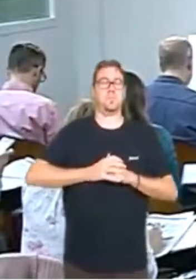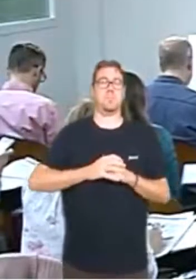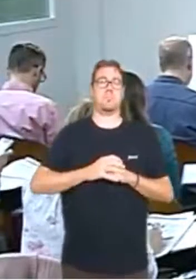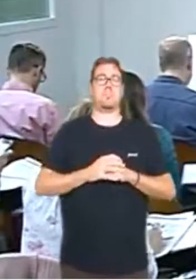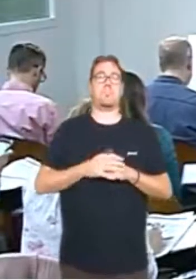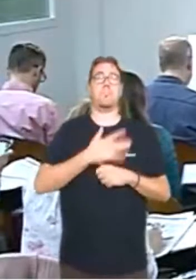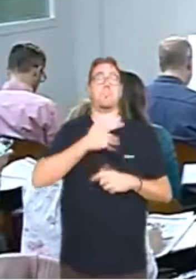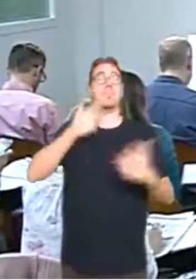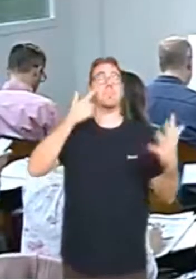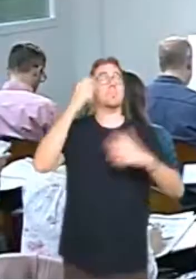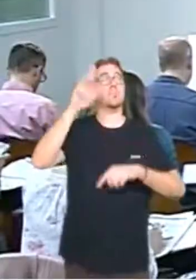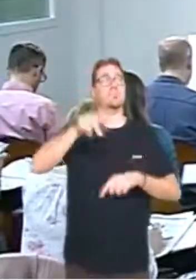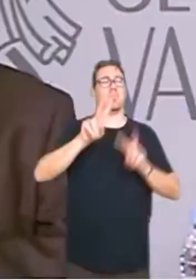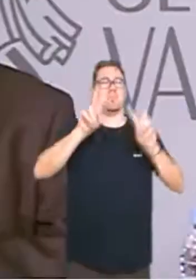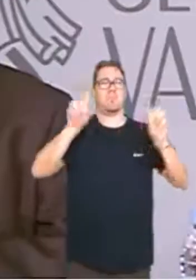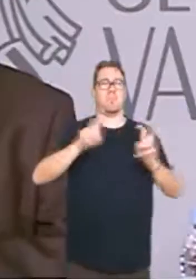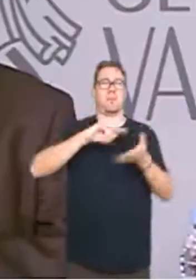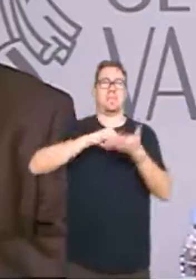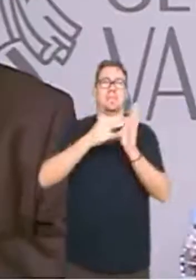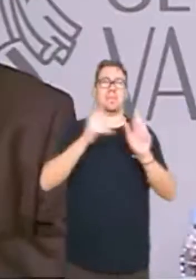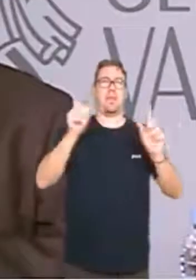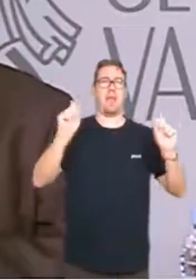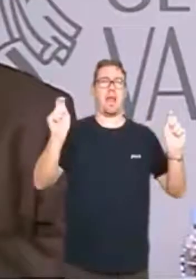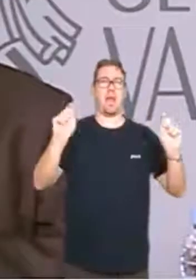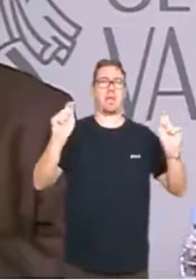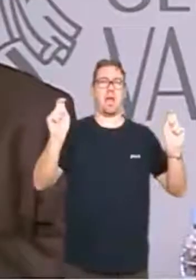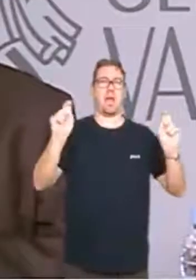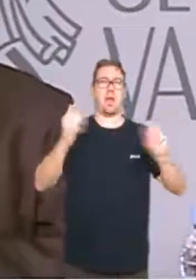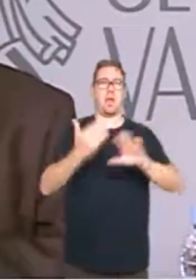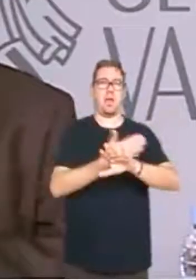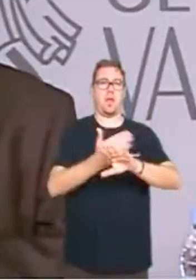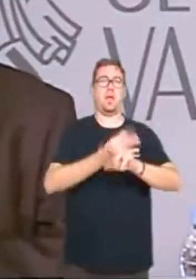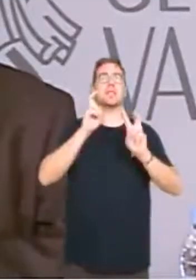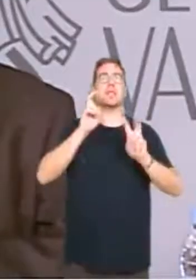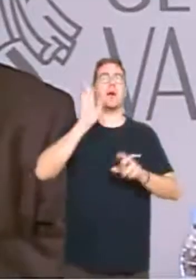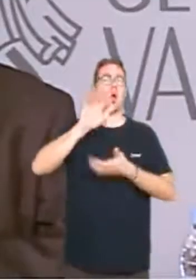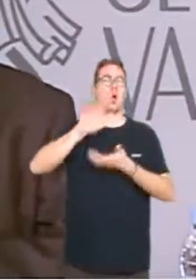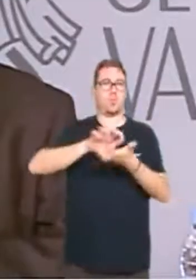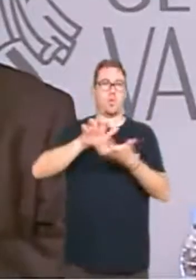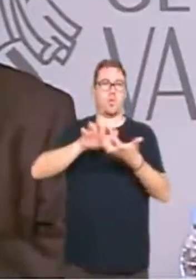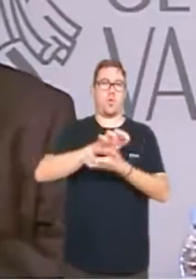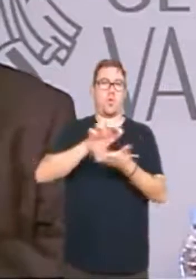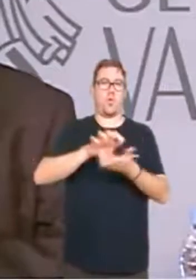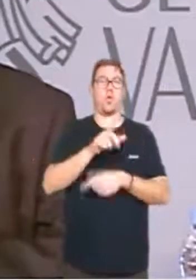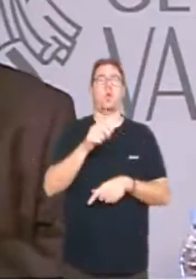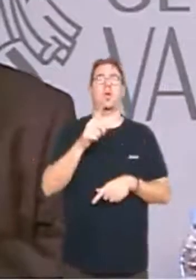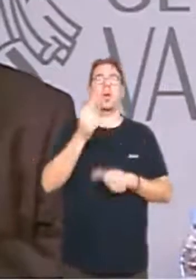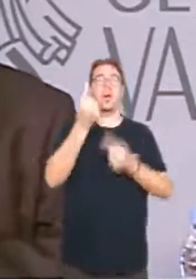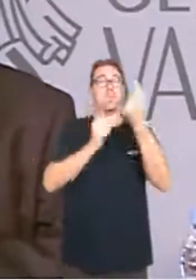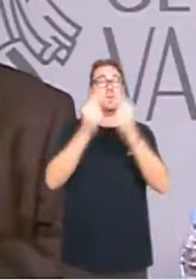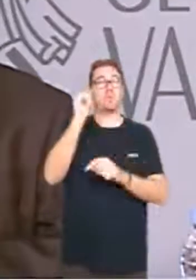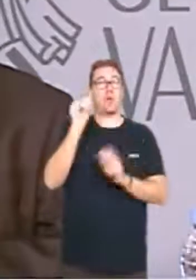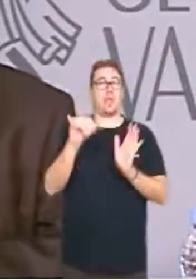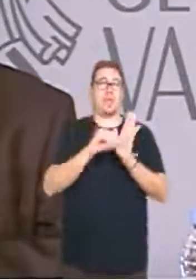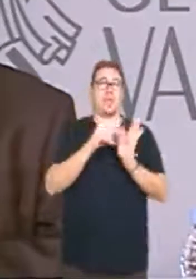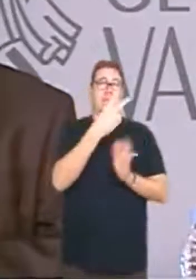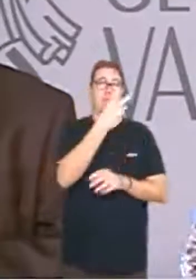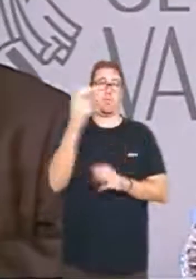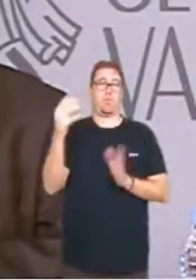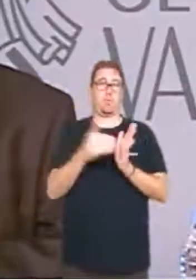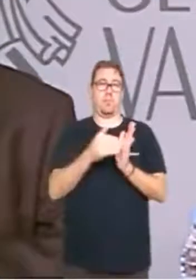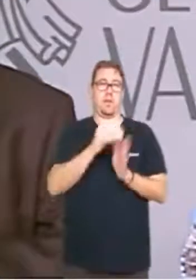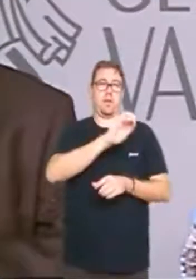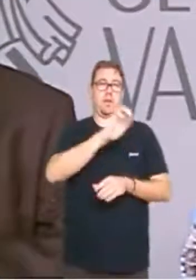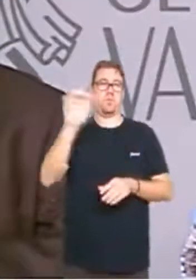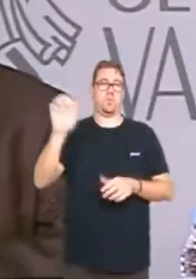Volem destacar també el nou sistema d'alerta temprana contra la corrupció que comptarà en un pressupost de vora 200.000 euros.